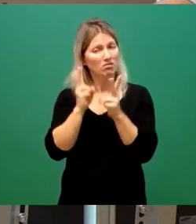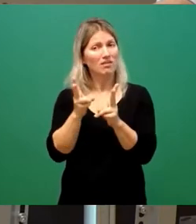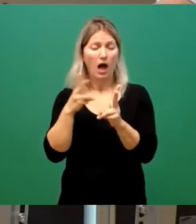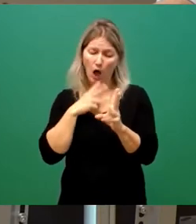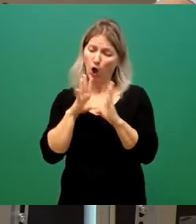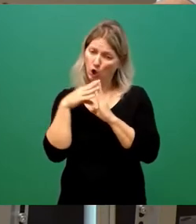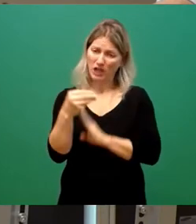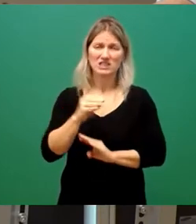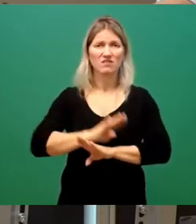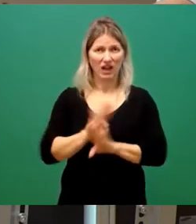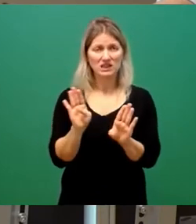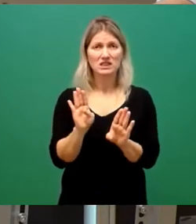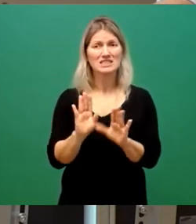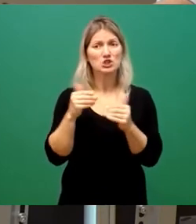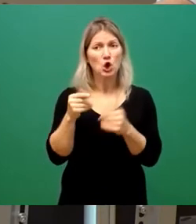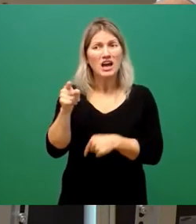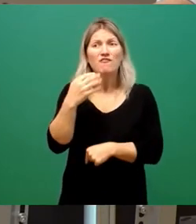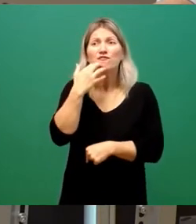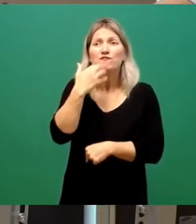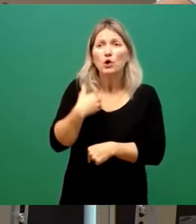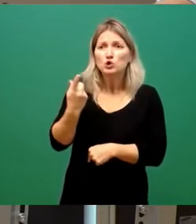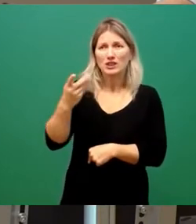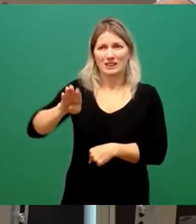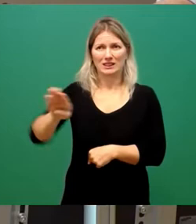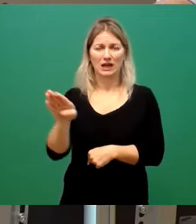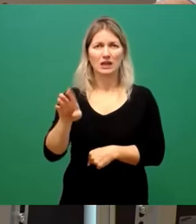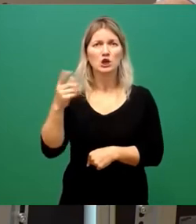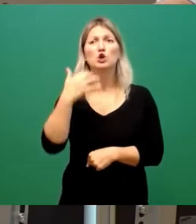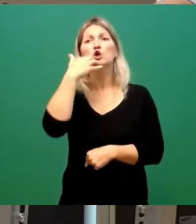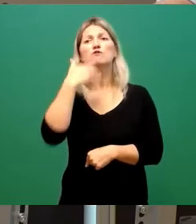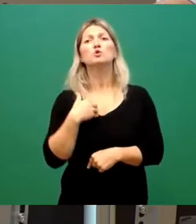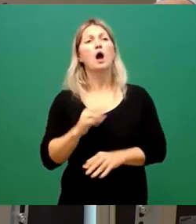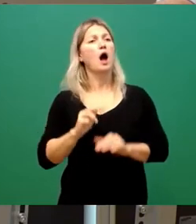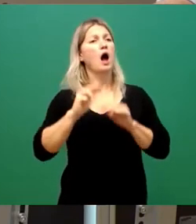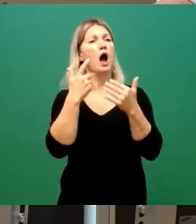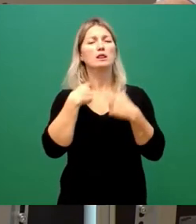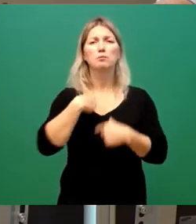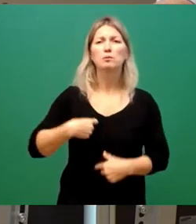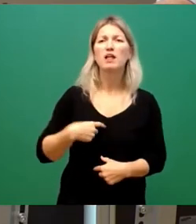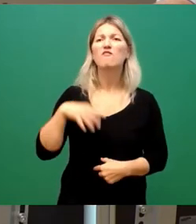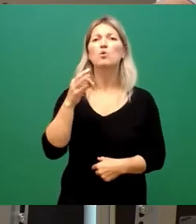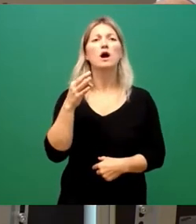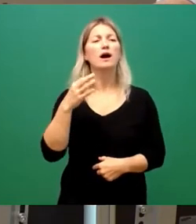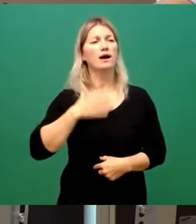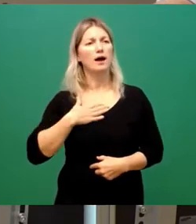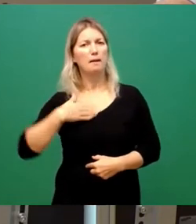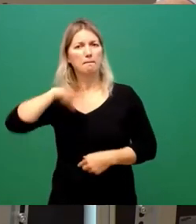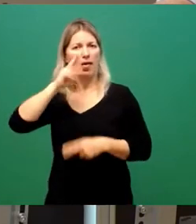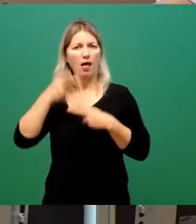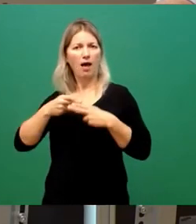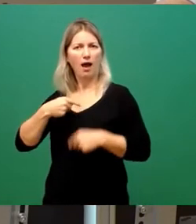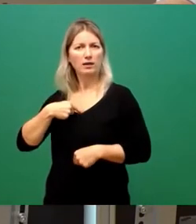genau das wollen Sie ja nicht. Sie wollen den achten Bürgermeister, um Mehrheiten zu konstruieren. Nichts anderes.